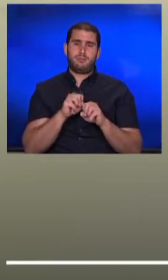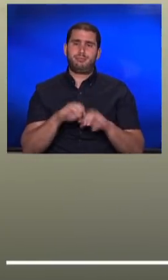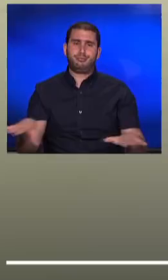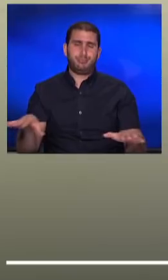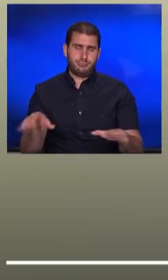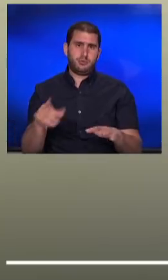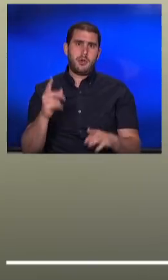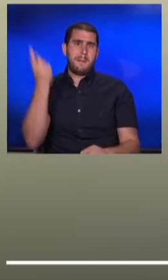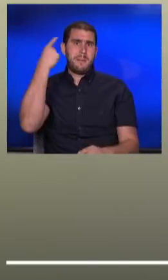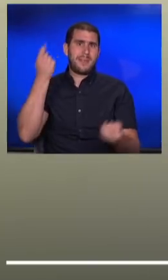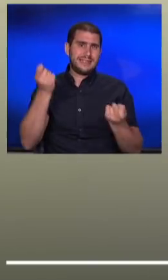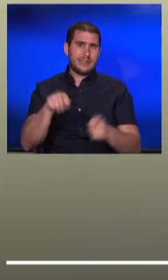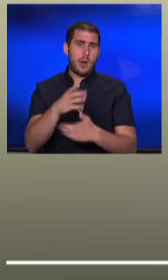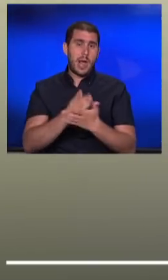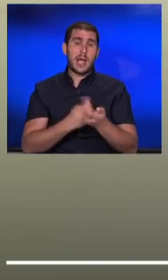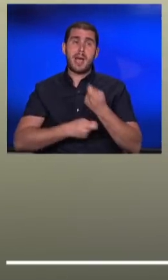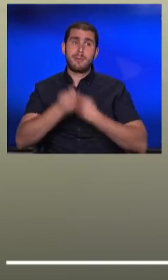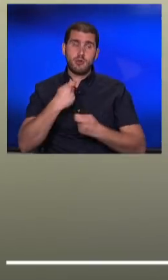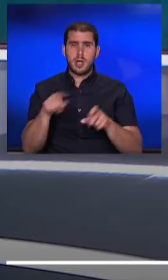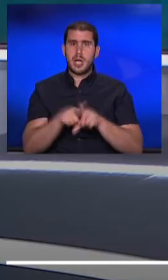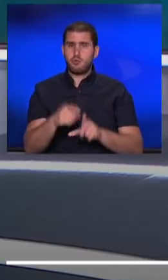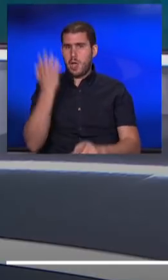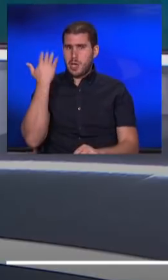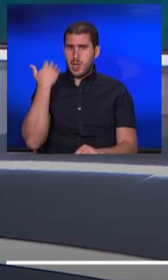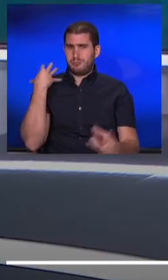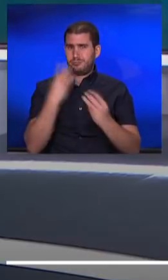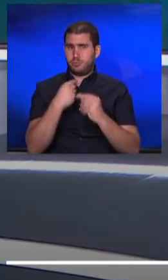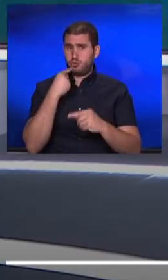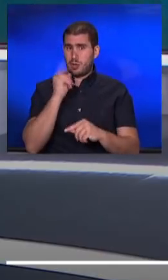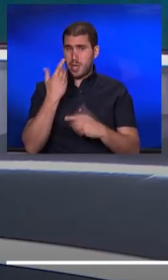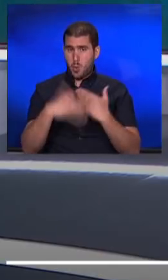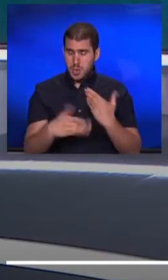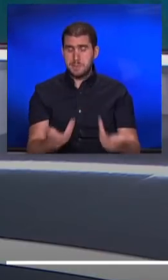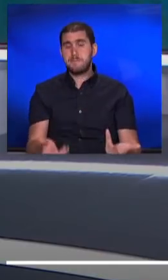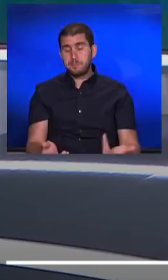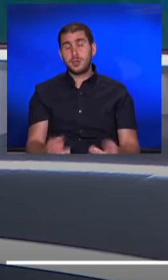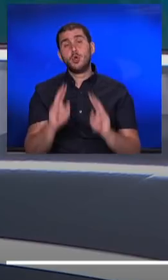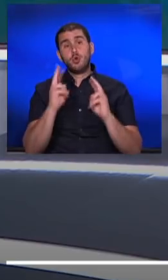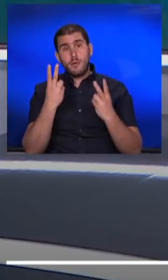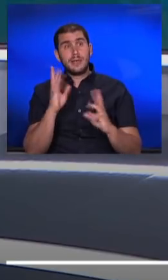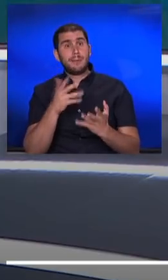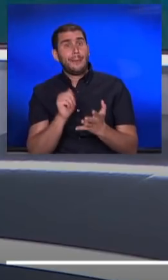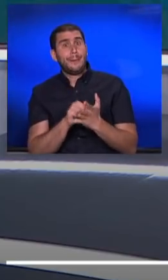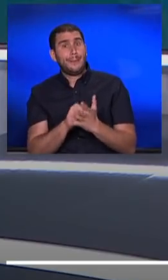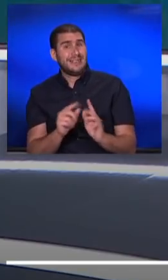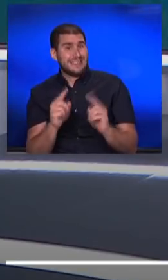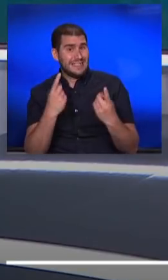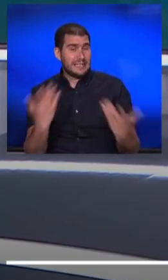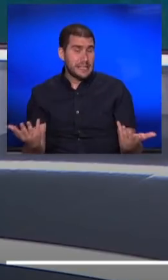שמאיימת לסגור חלקים מהמשק, כמו שהיינו במהלך השנה האחרונה. שוב, ככל שחליל הדבר כזה יקרה,